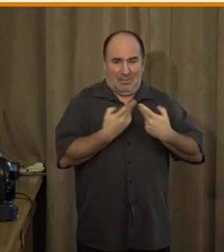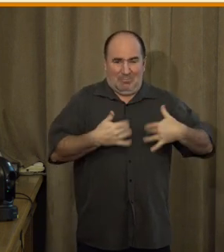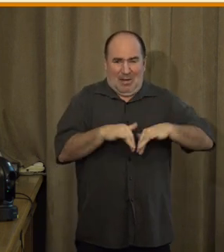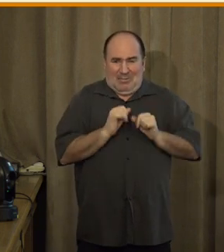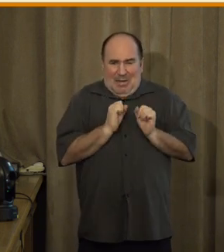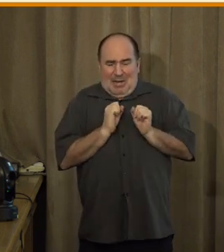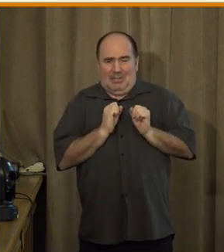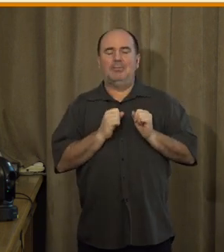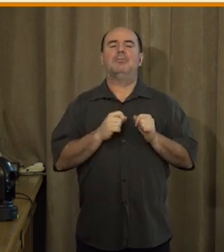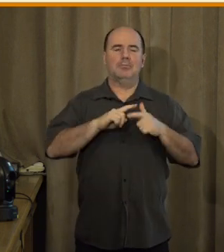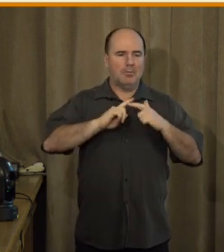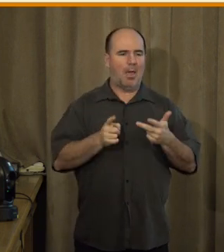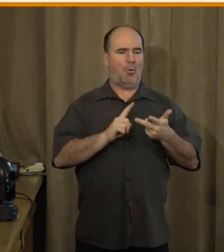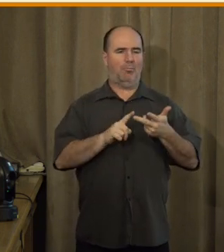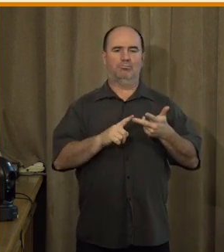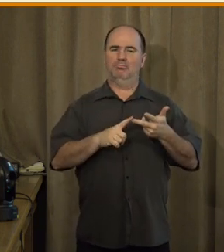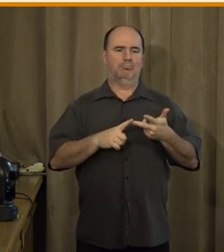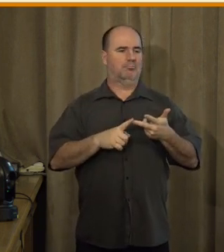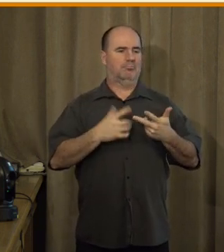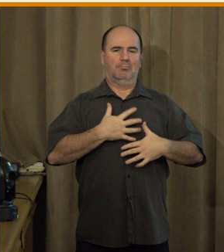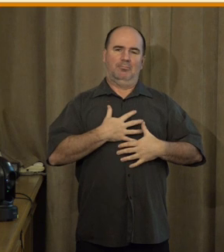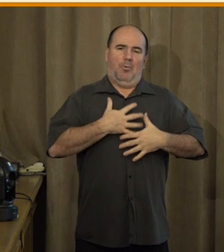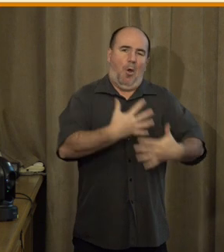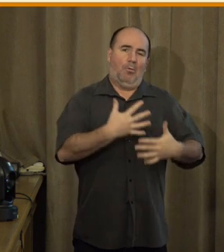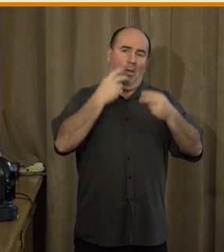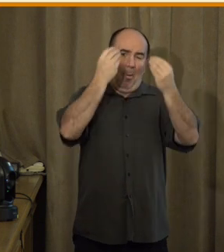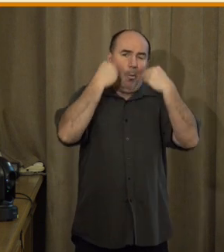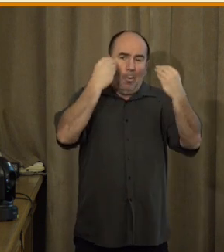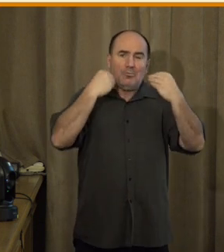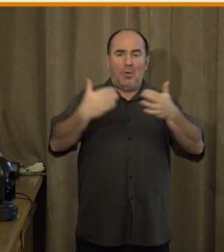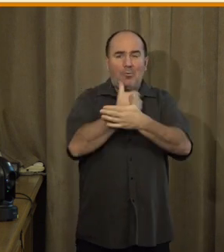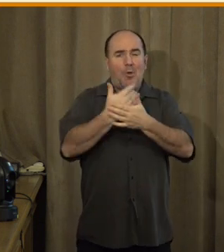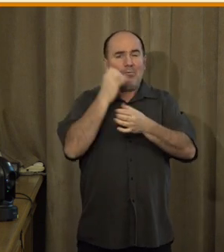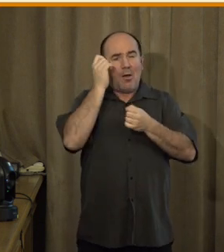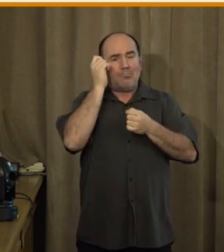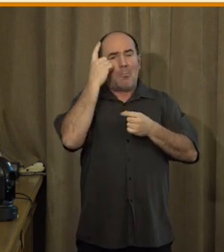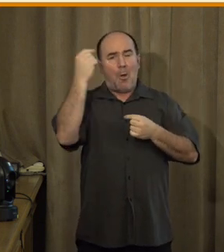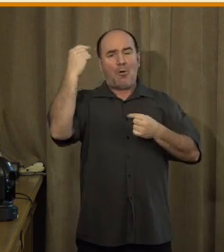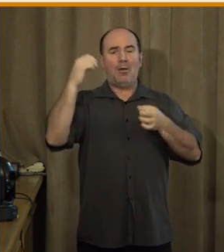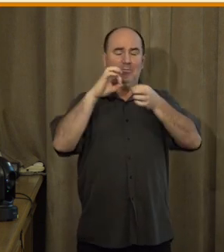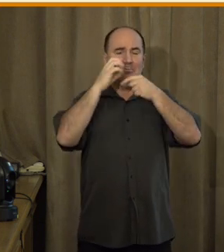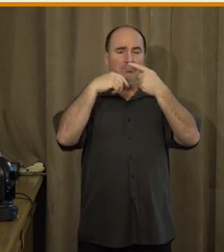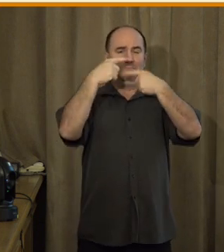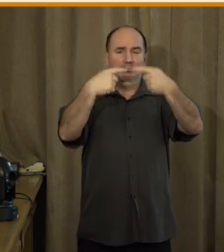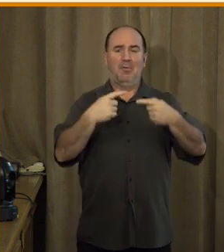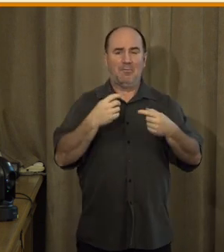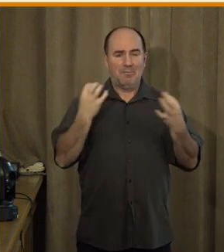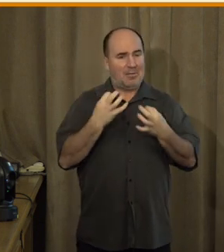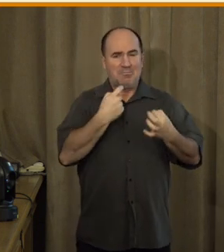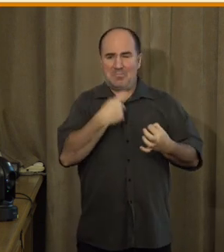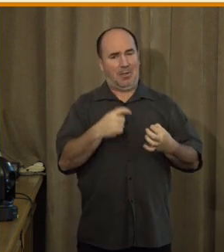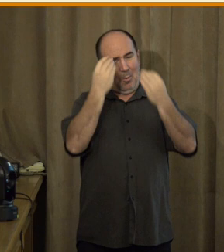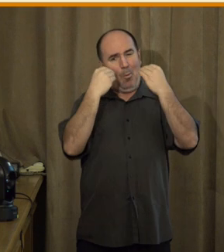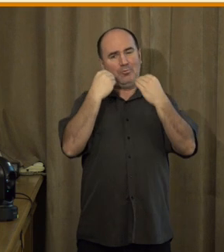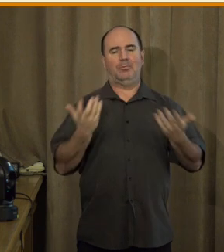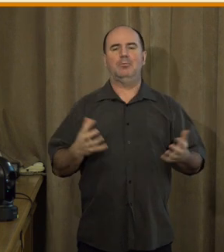poměrně velká neochota učit se nové věci. Přesněčně toho digitálního